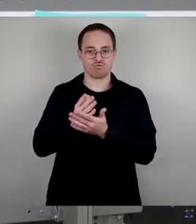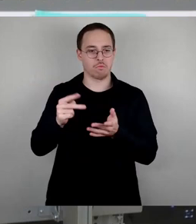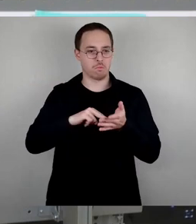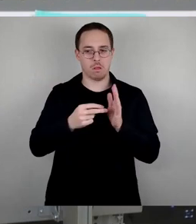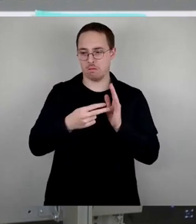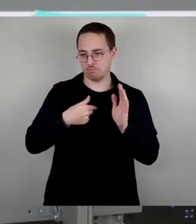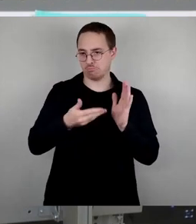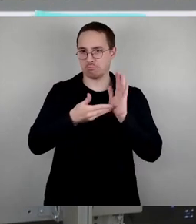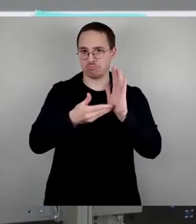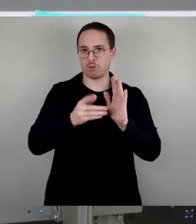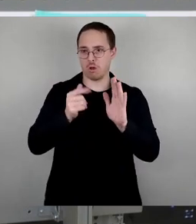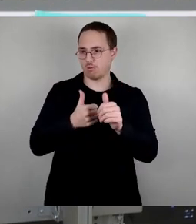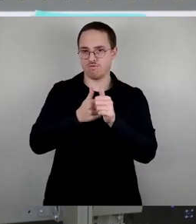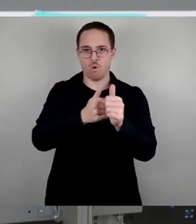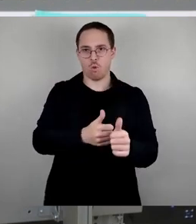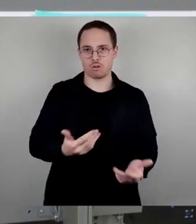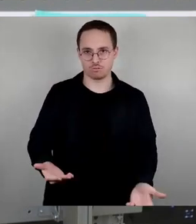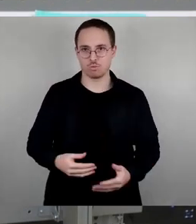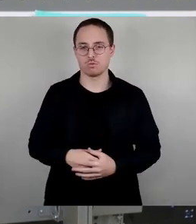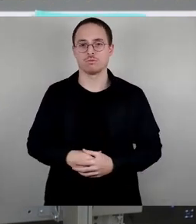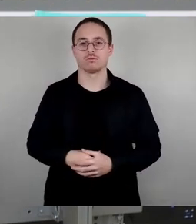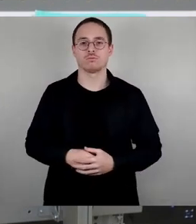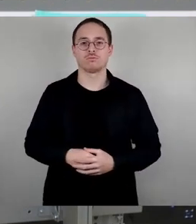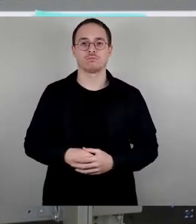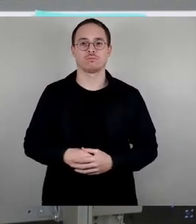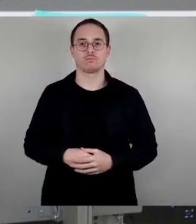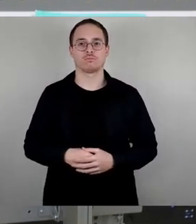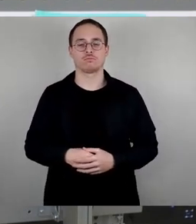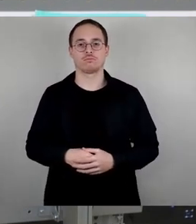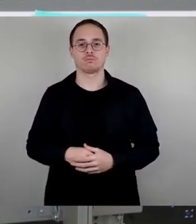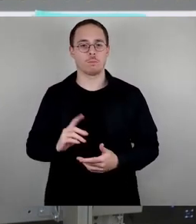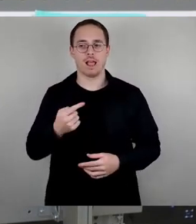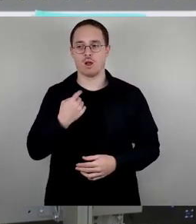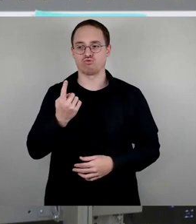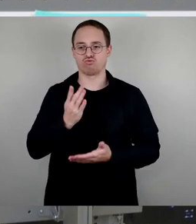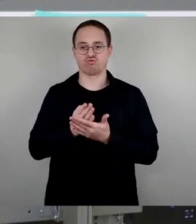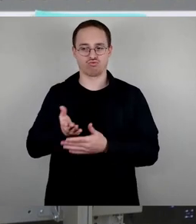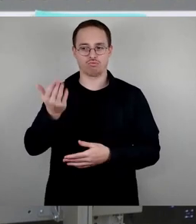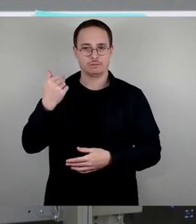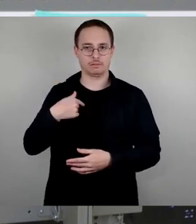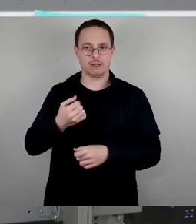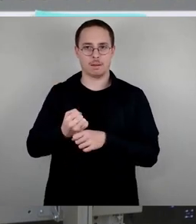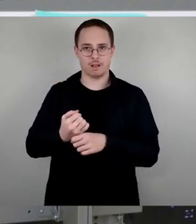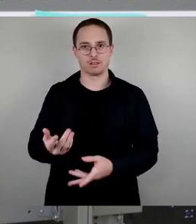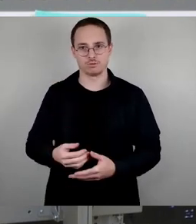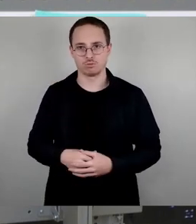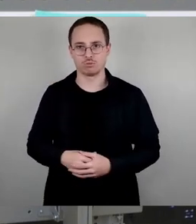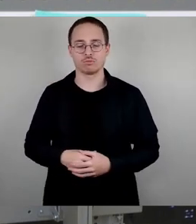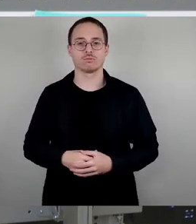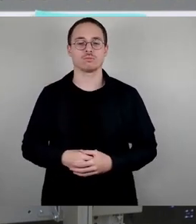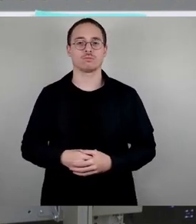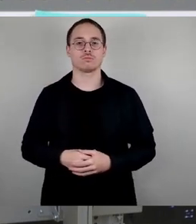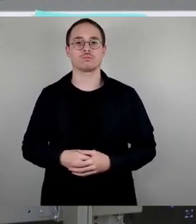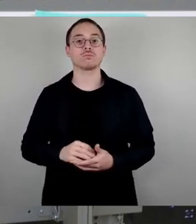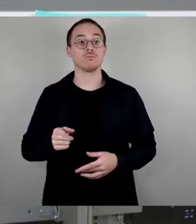Fingert müssen wir das gar nicht jetzt hier so nach vorne stellen. Durch das Urteil vom Bundesverfassungsgericht ist uns